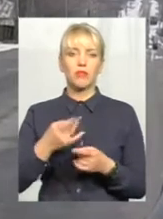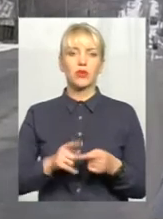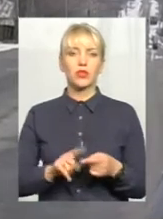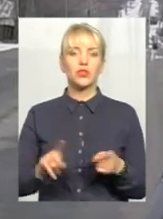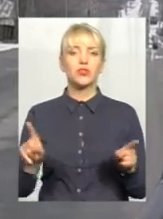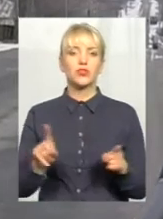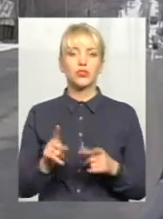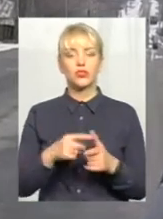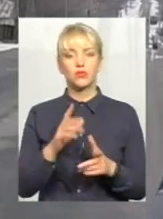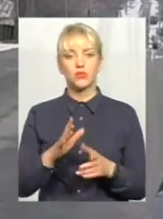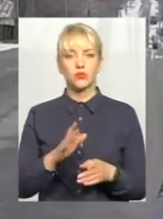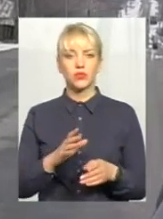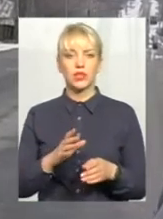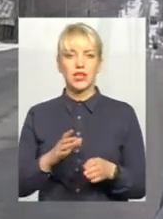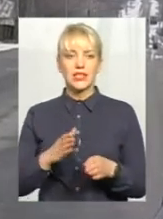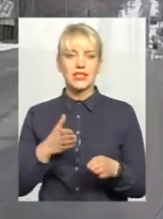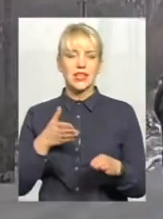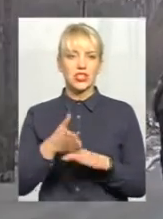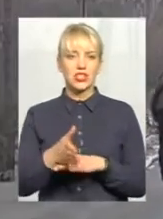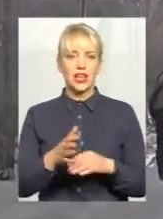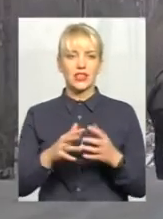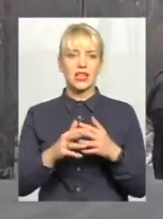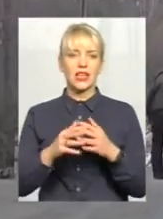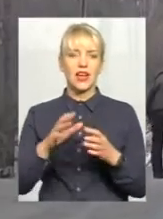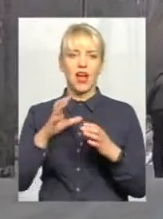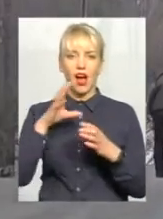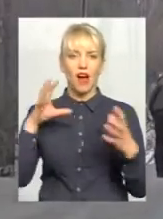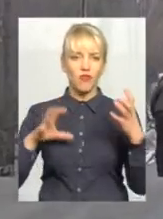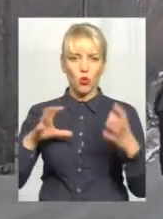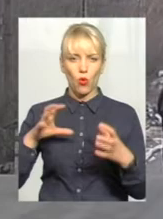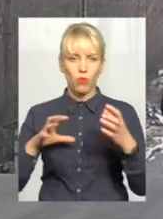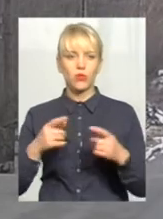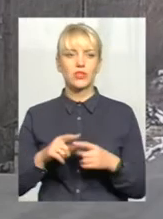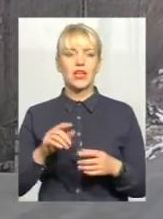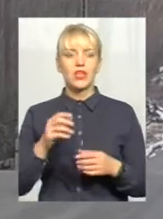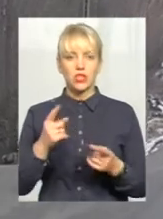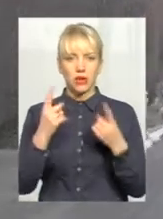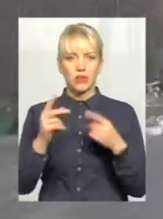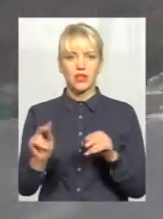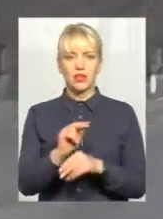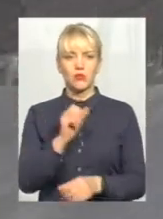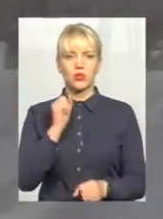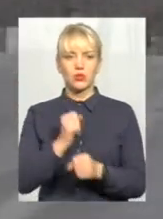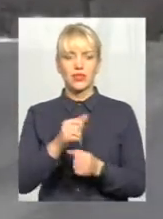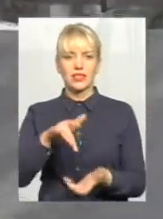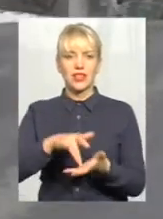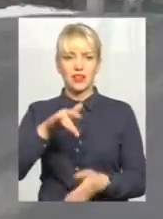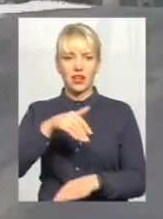чи буде заїжджати рейсовий автобус в селі Лесогірка. Зробили капітальний ремонт дорожнього покриття вулиці центральної,